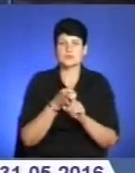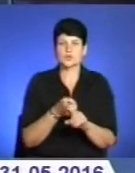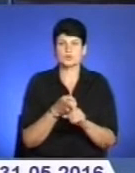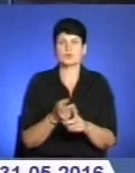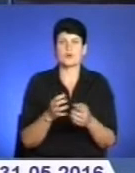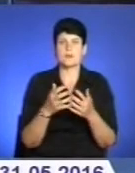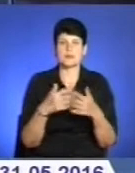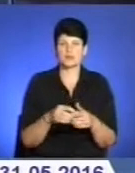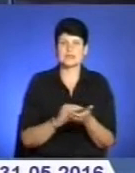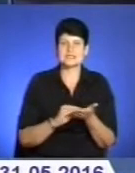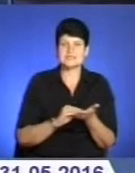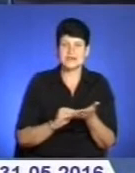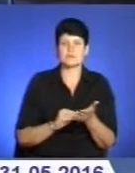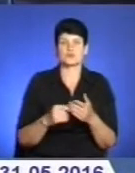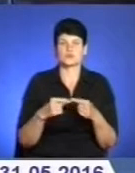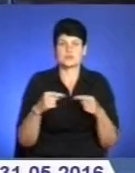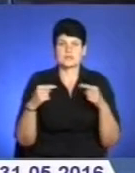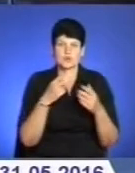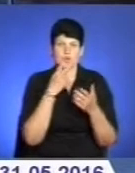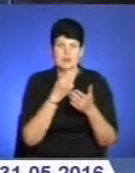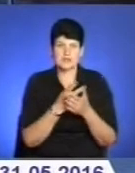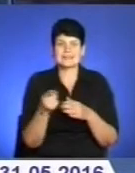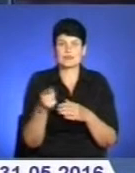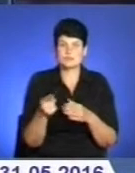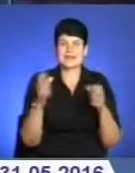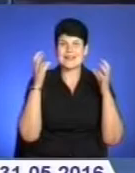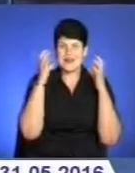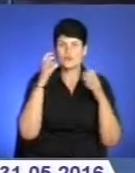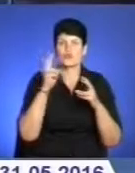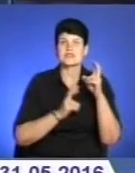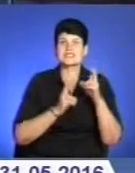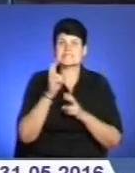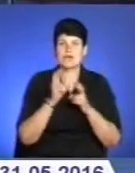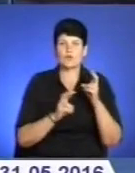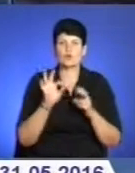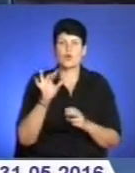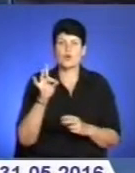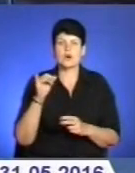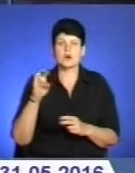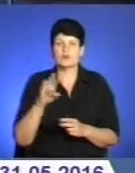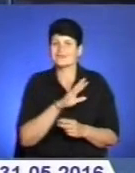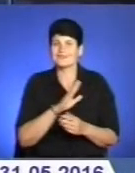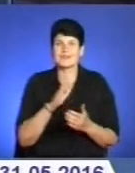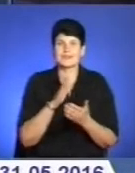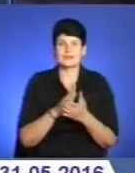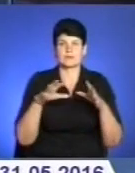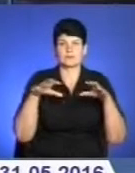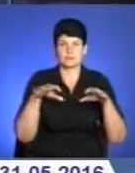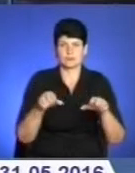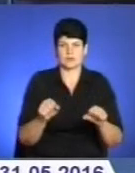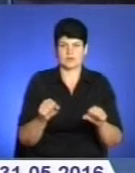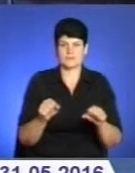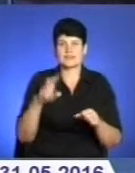та відтворення звуку і зображення. Тернопільський радіозавод «Оріон» не є монополістом на загальнодержавному та регіональному ринках.